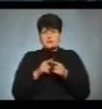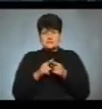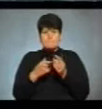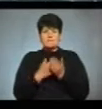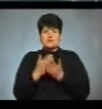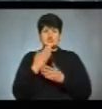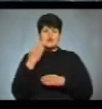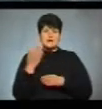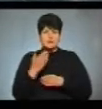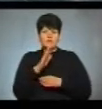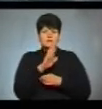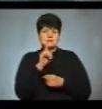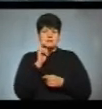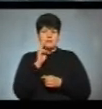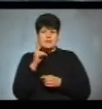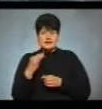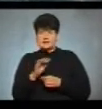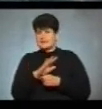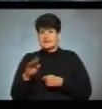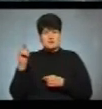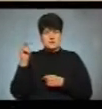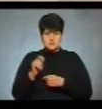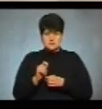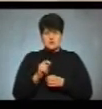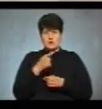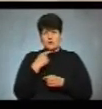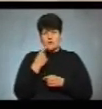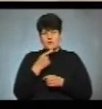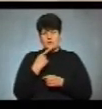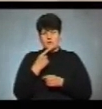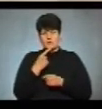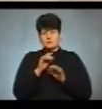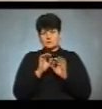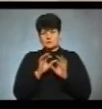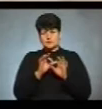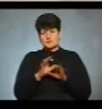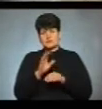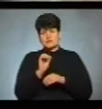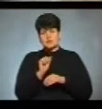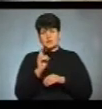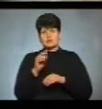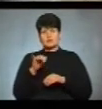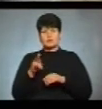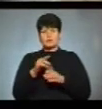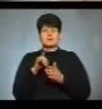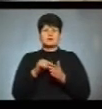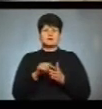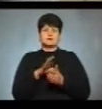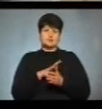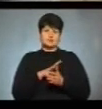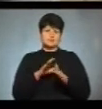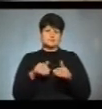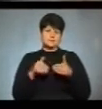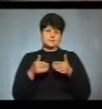агітація. Володимир Зеленський так і не приїжджає. Модерує виступ керівник громадського радіо Андрій Куликов. Питання були поставлені ті,